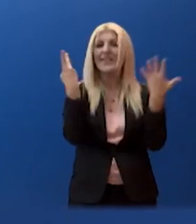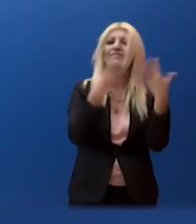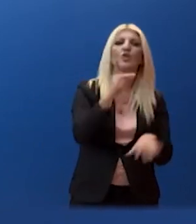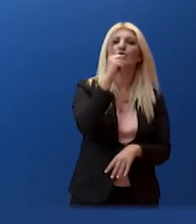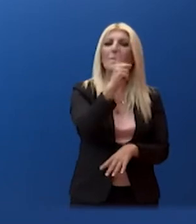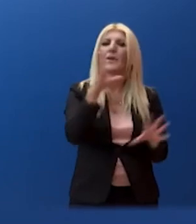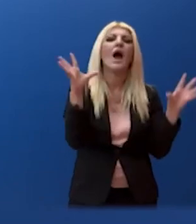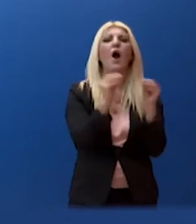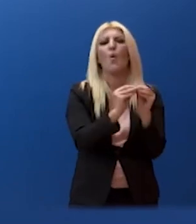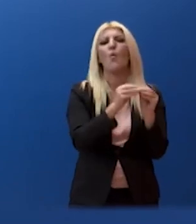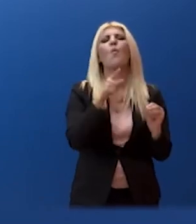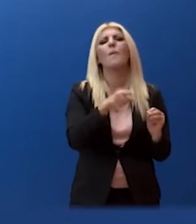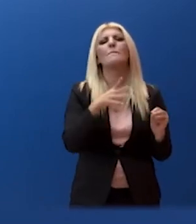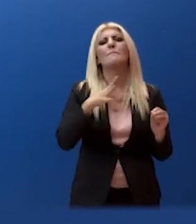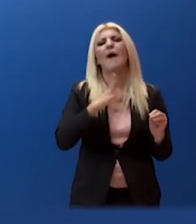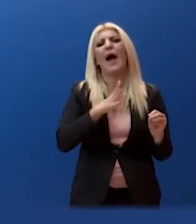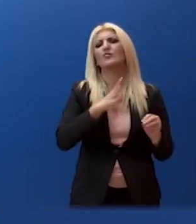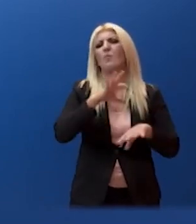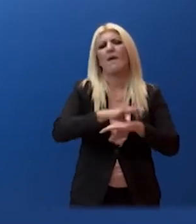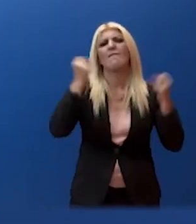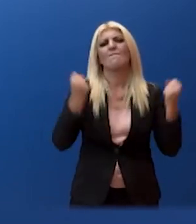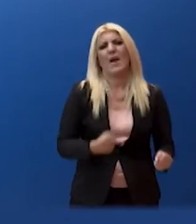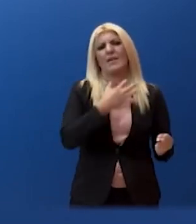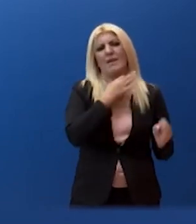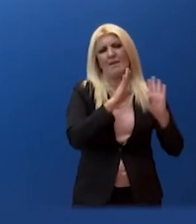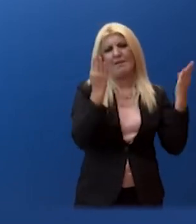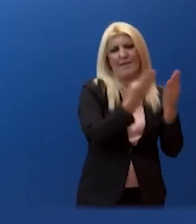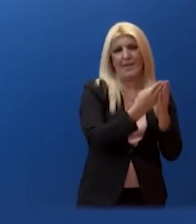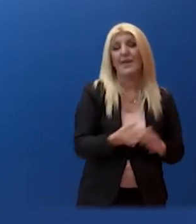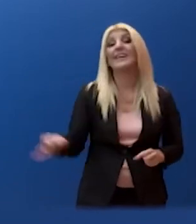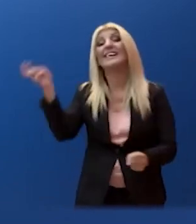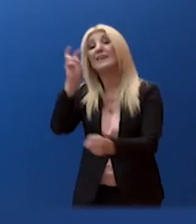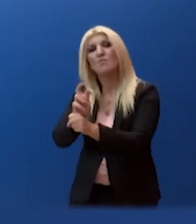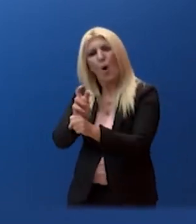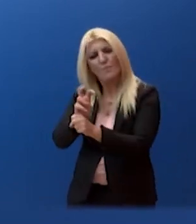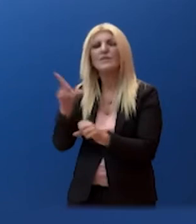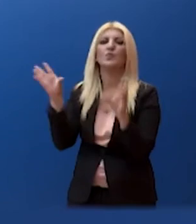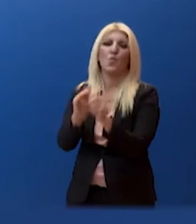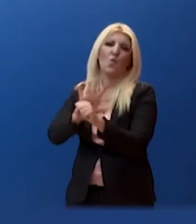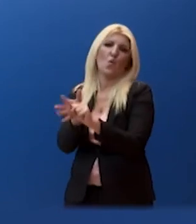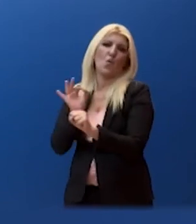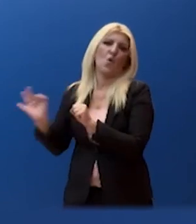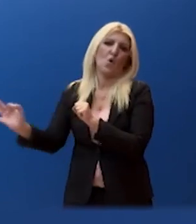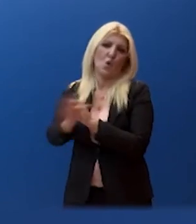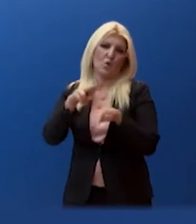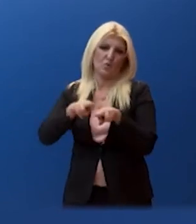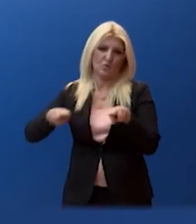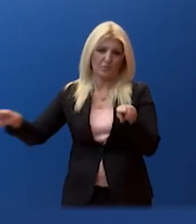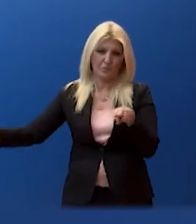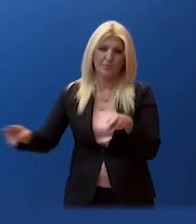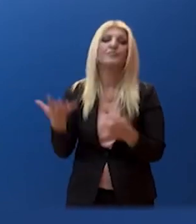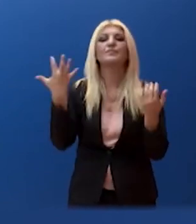για την νοσηλεία ασθενών με COVID. Από αυτές είναι κατελημένες οι 86 και οι κενές οι 143.